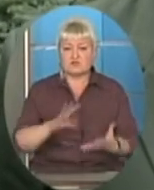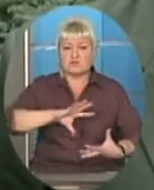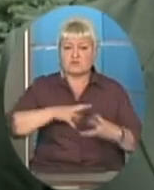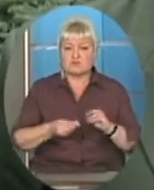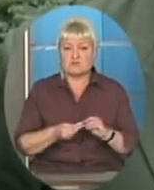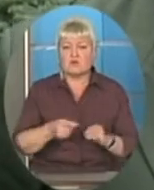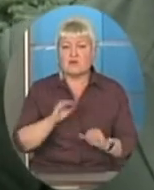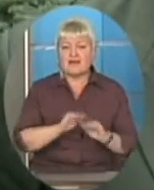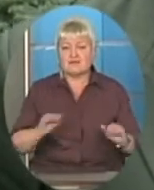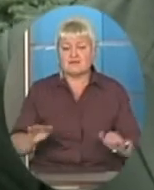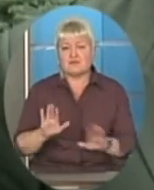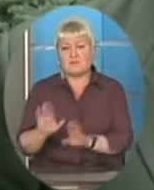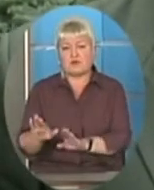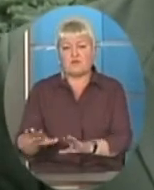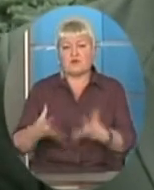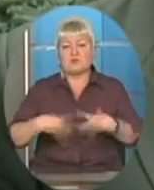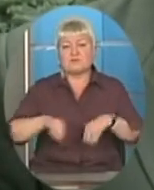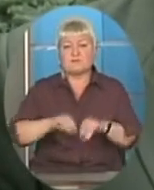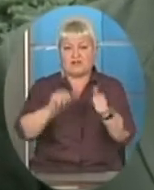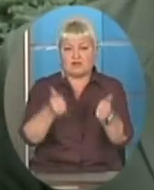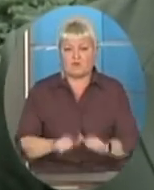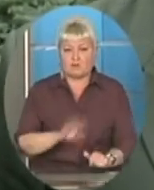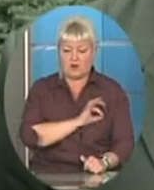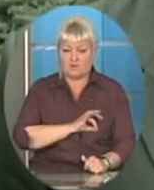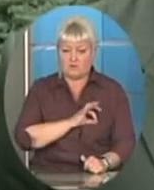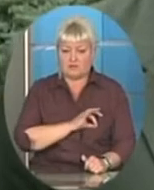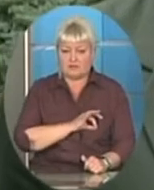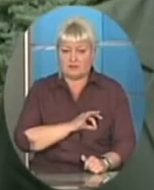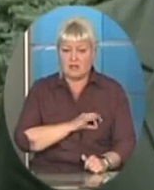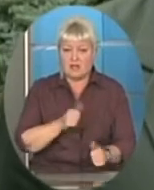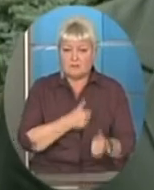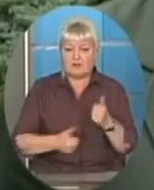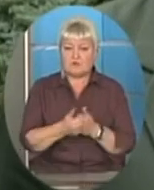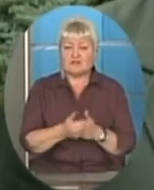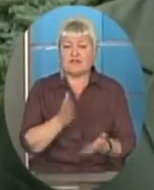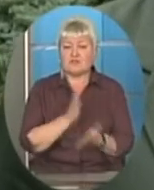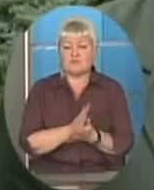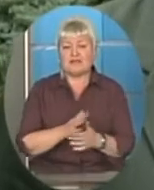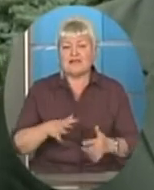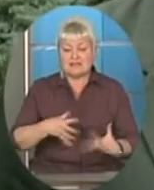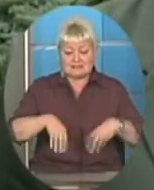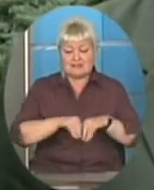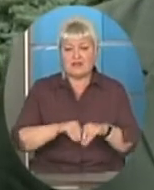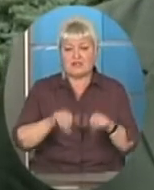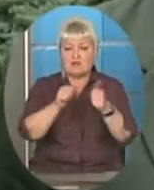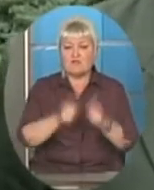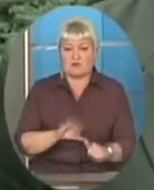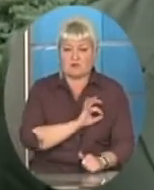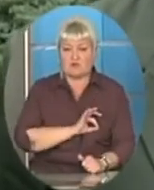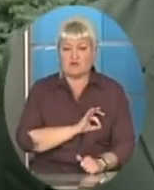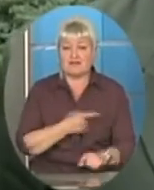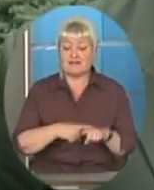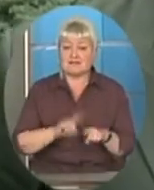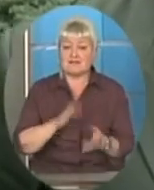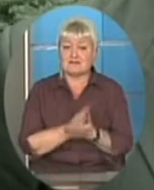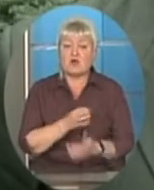в нас діти перебувають у сімейних формах виховання. Пріоритетом на сьогоднішній день якраз і є сімейні форми виховання. Що це таке? Це є